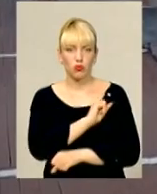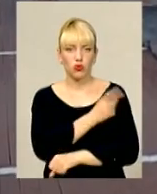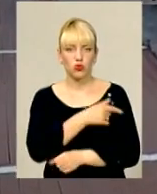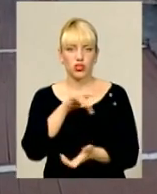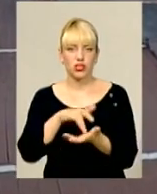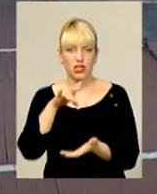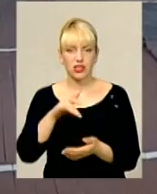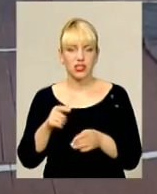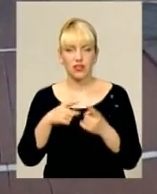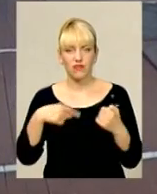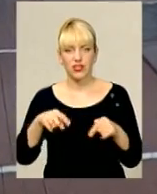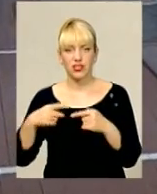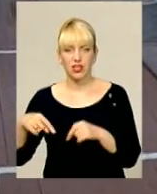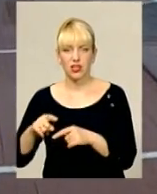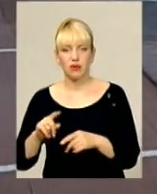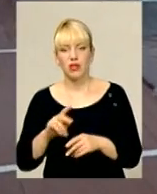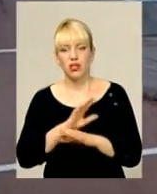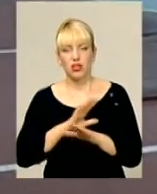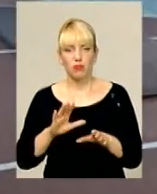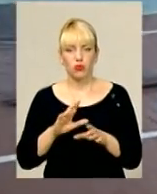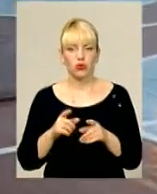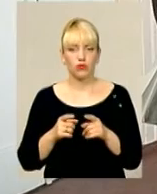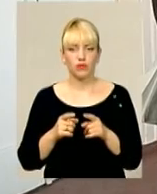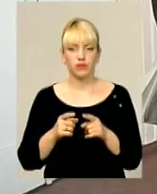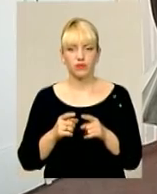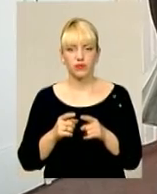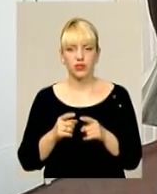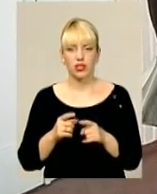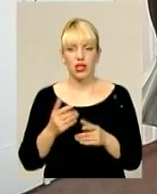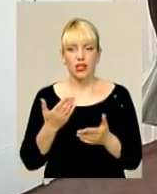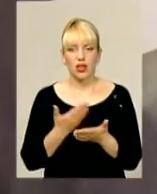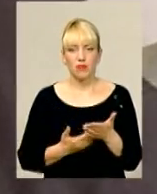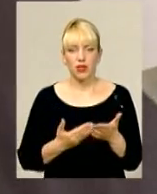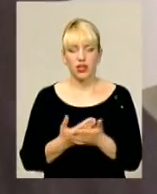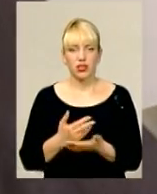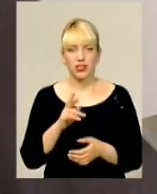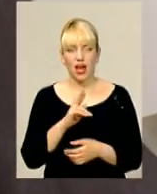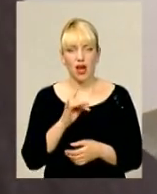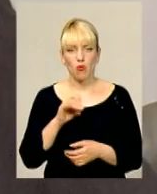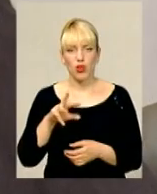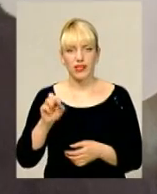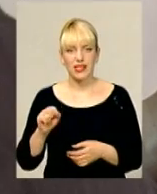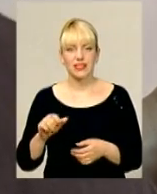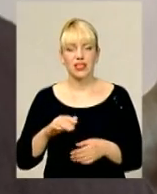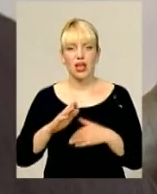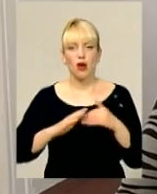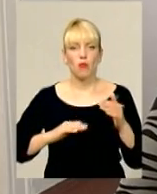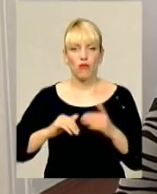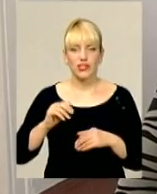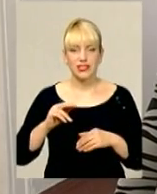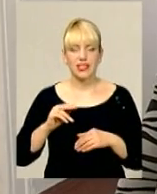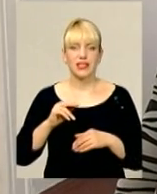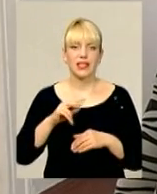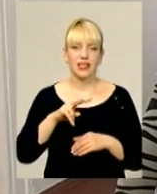із відділеннями і уникнути розпорушення підготовки кадрів. До прикладу, Ярмолинецький професійний ліцей, Говорський аграрний